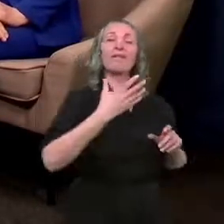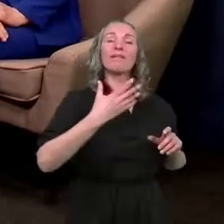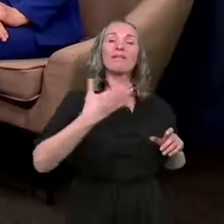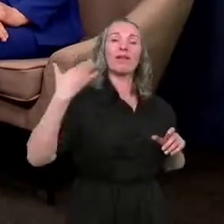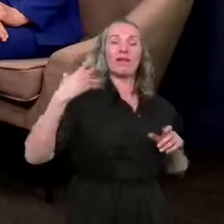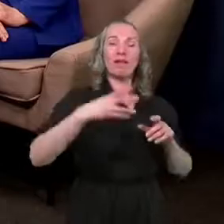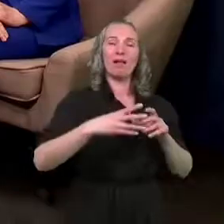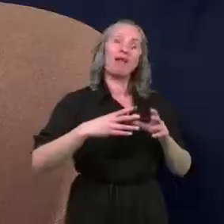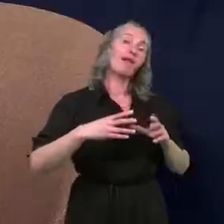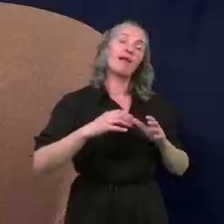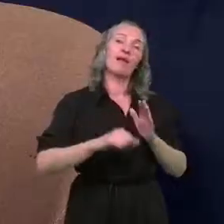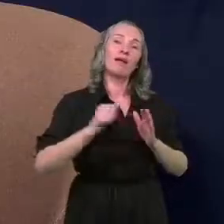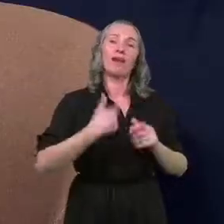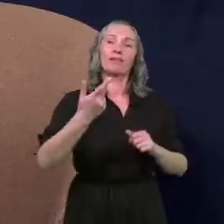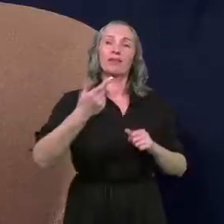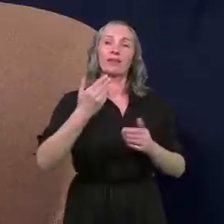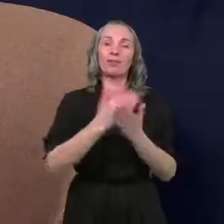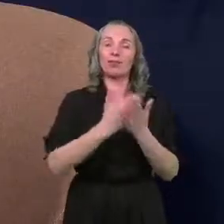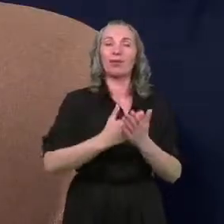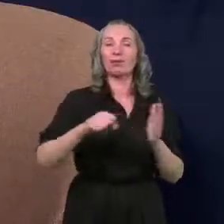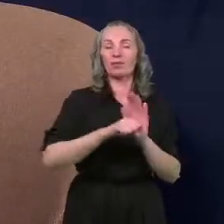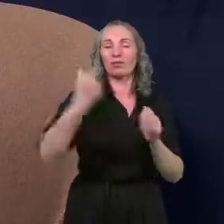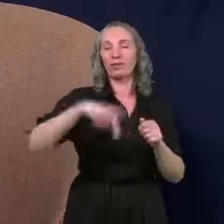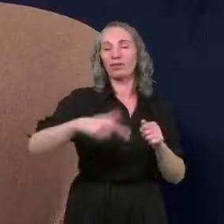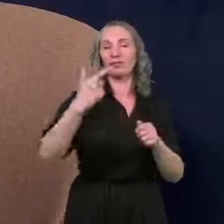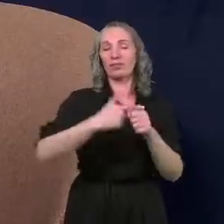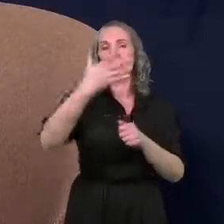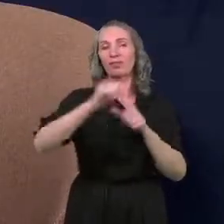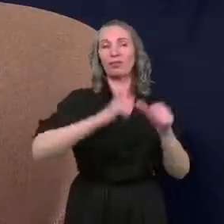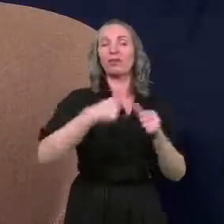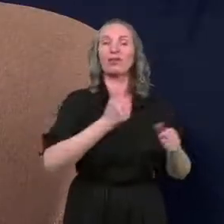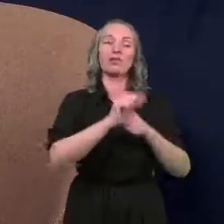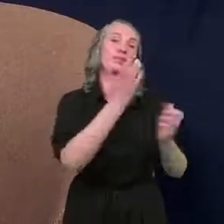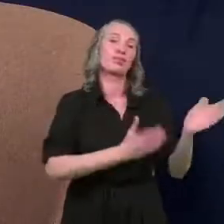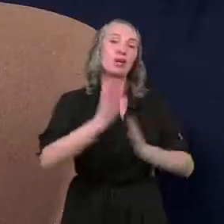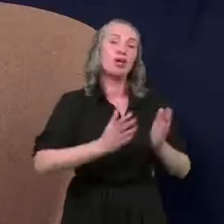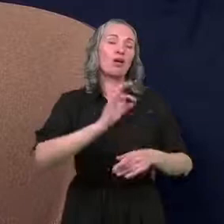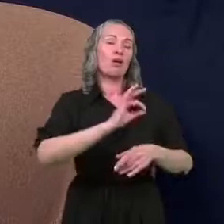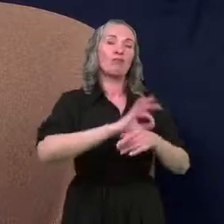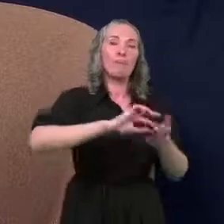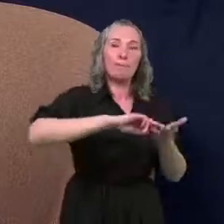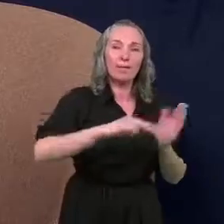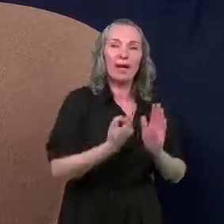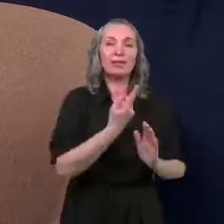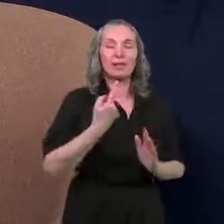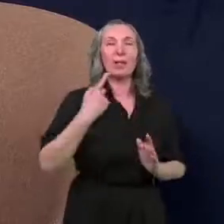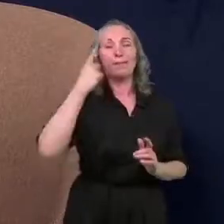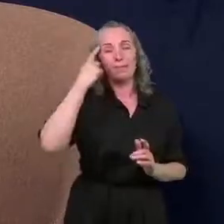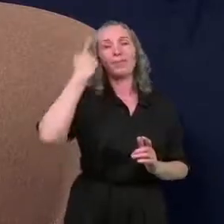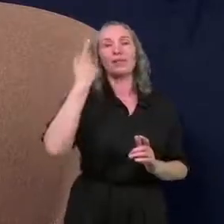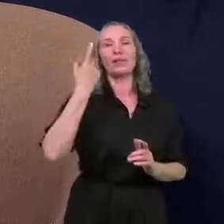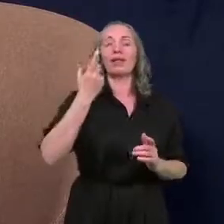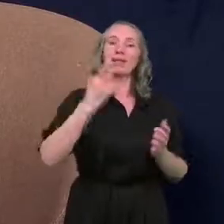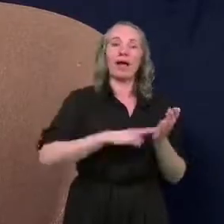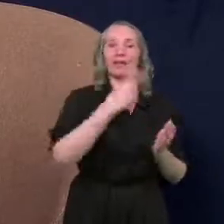programie do 2025 roku, jest przygotowana infrastruktura, jeszcze o ile dobrze pamiętam, na